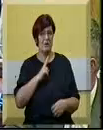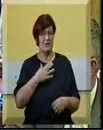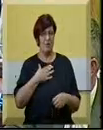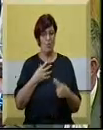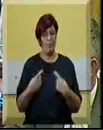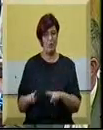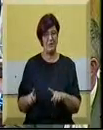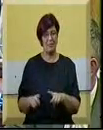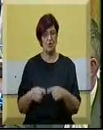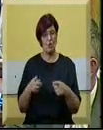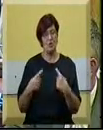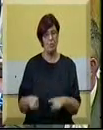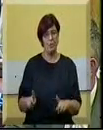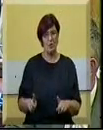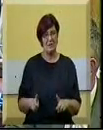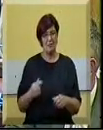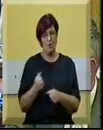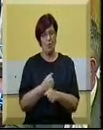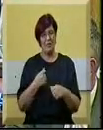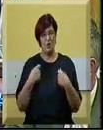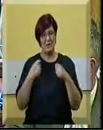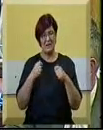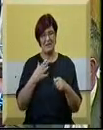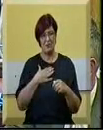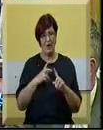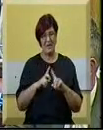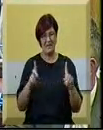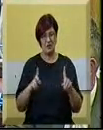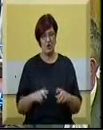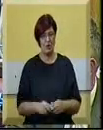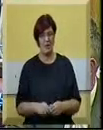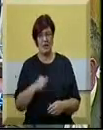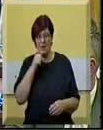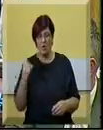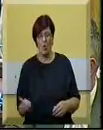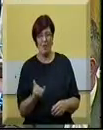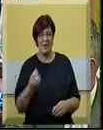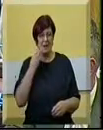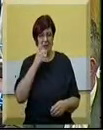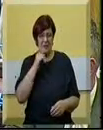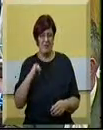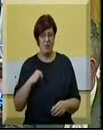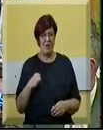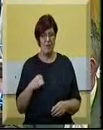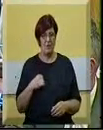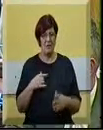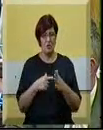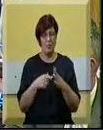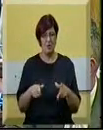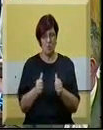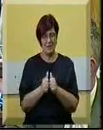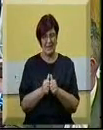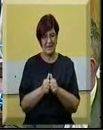Ona svoju posebnost upravo izgradila na svoje različitosti. I uvek kada je Vojvodina isticala to